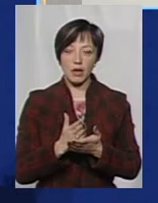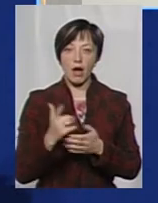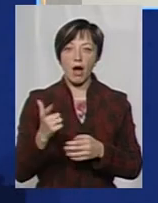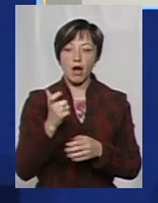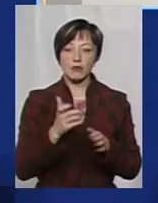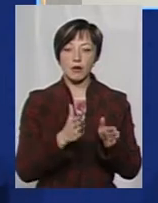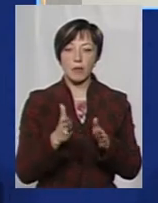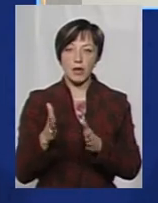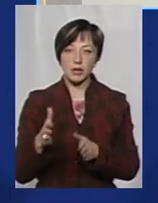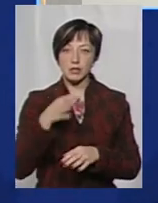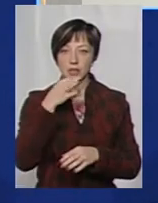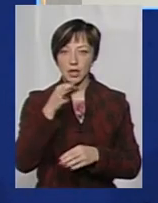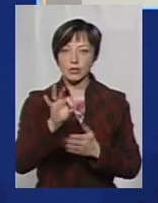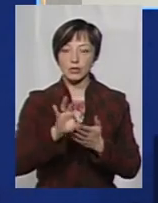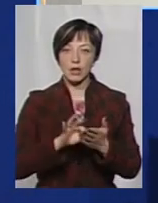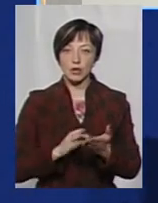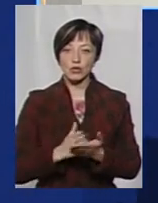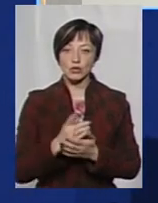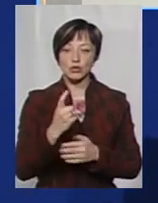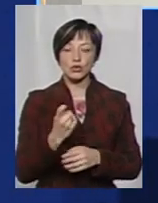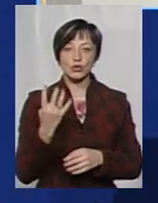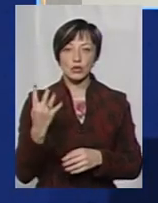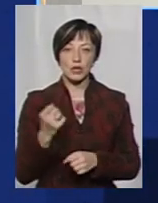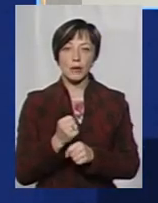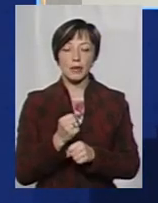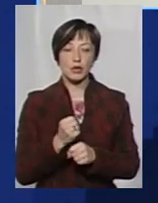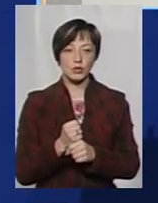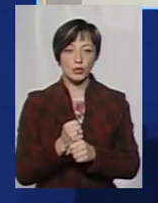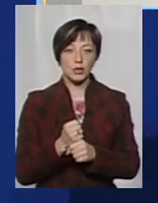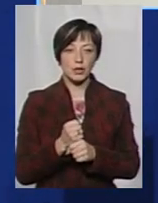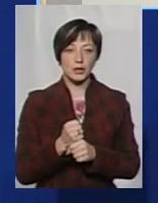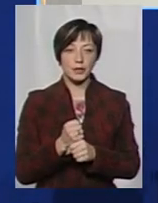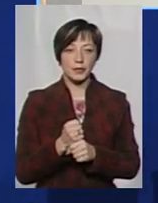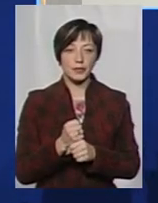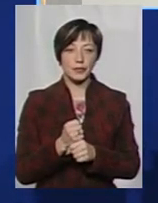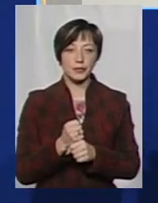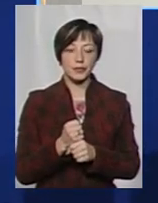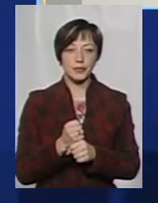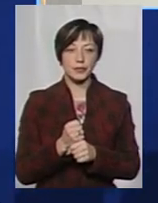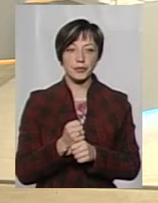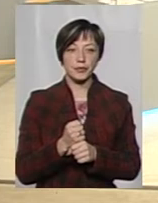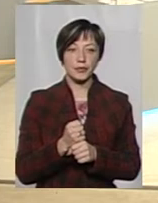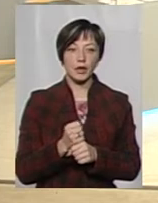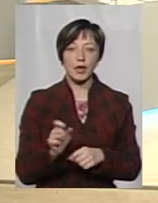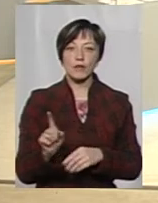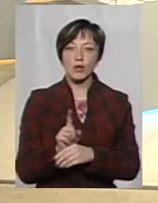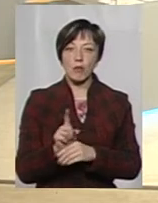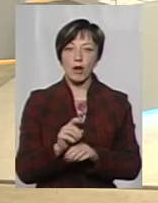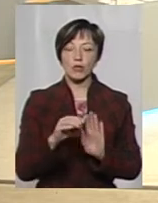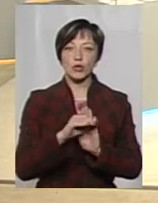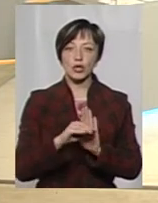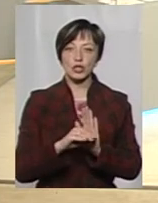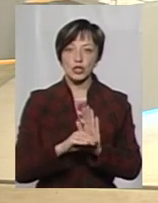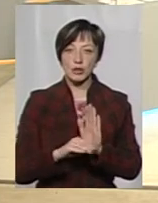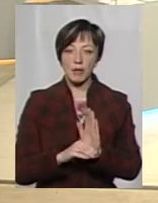мереж. Тобто, скажу одразу, що служба 104 працює в нормальному режимі, тобто вони